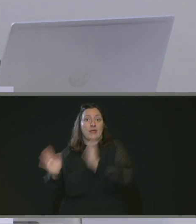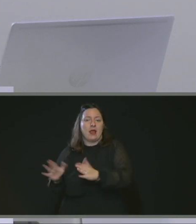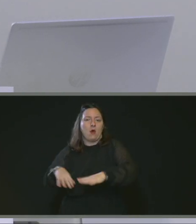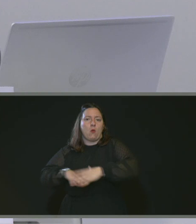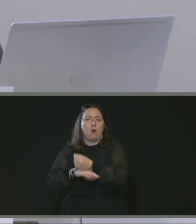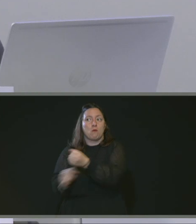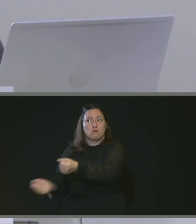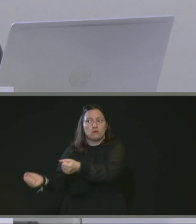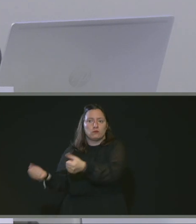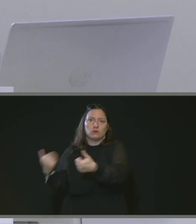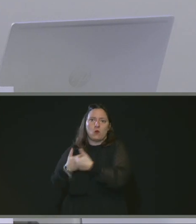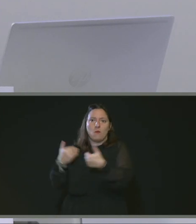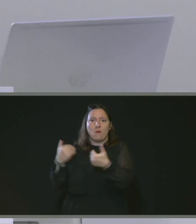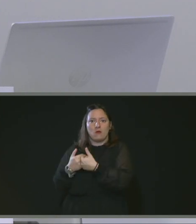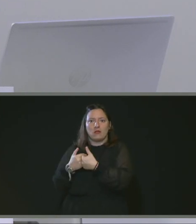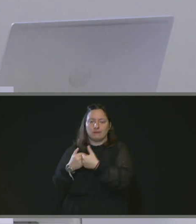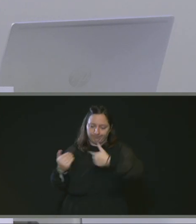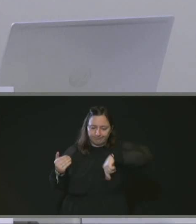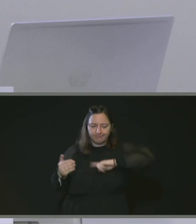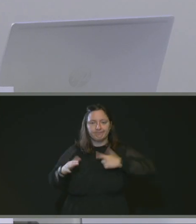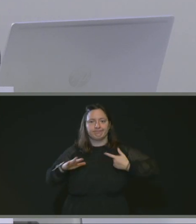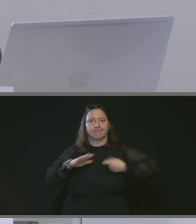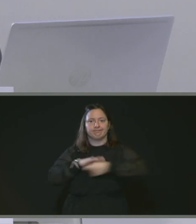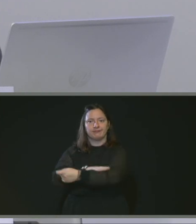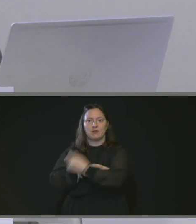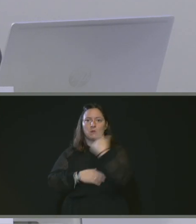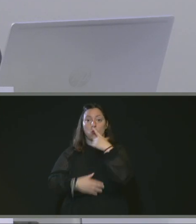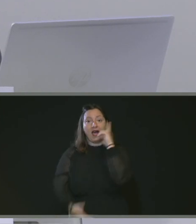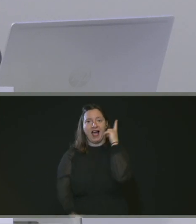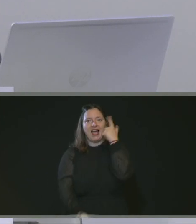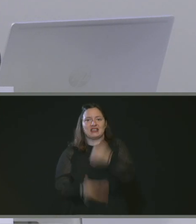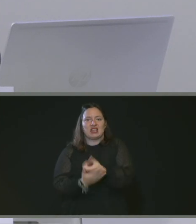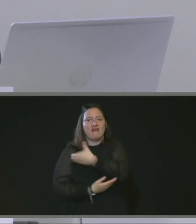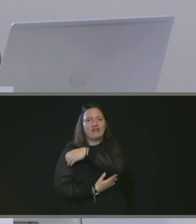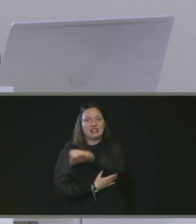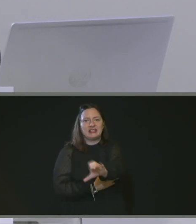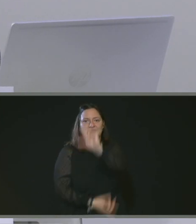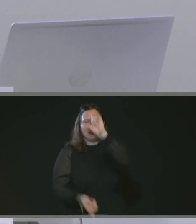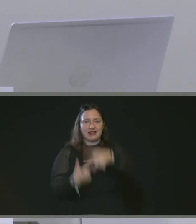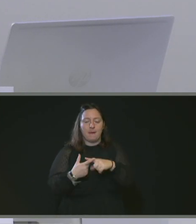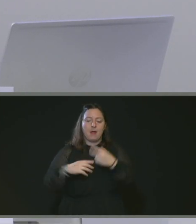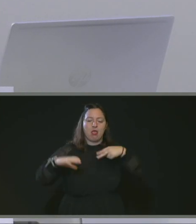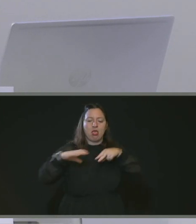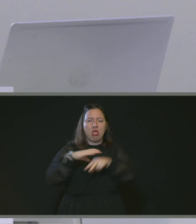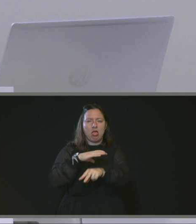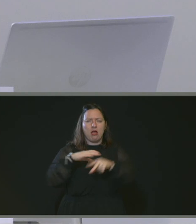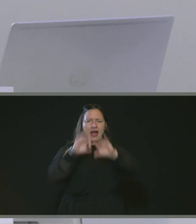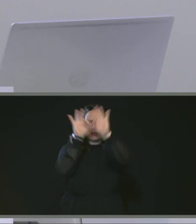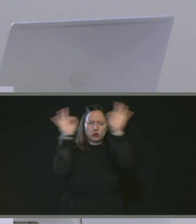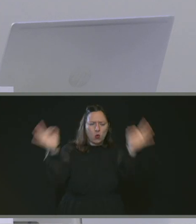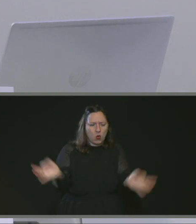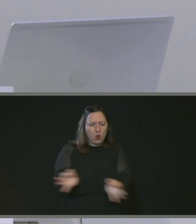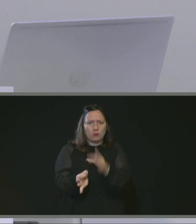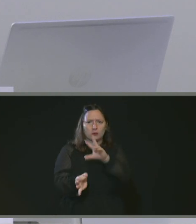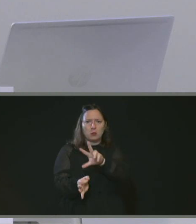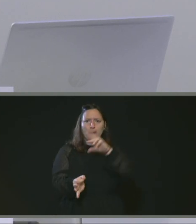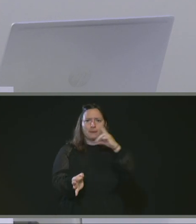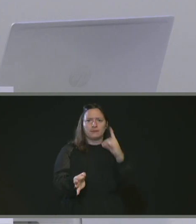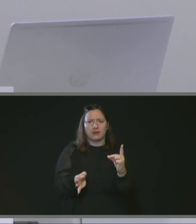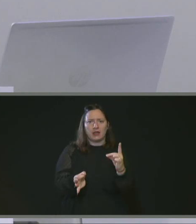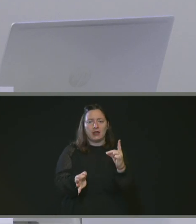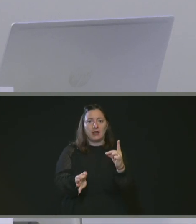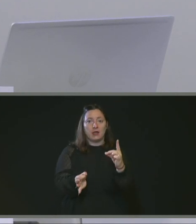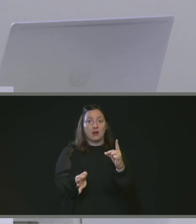soutenir le projet d'acquisition d'un arceau d'imagerie 3D. Donc en matière de recherche, cet équipement de pointe permettra de participer à des projets de